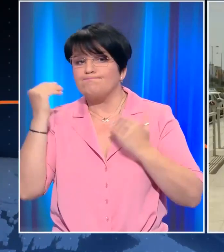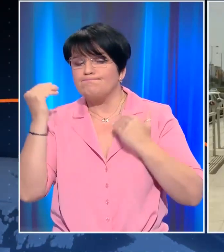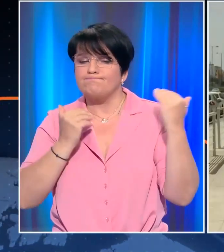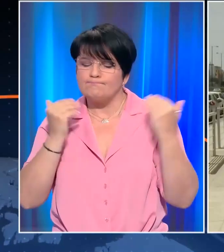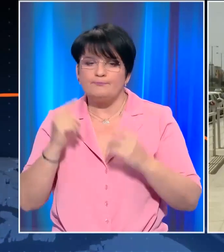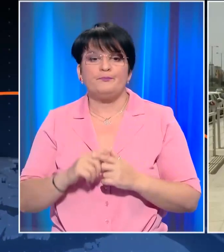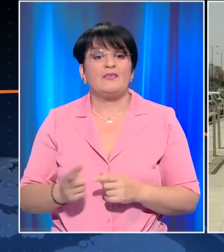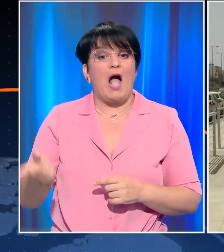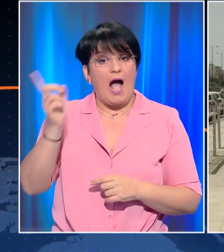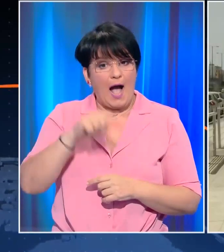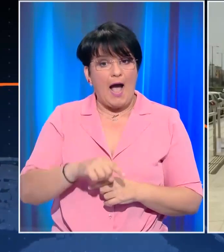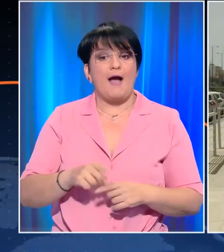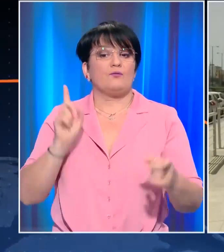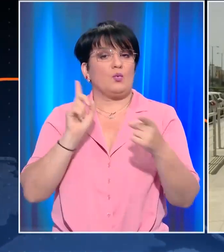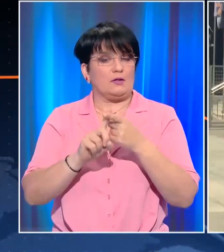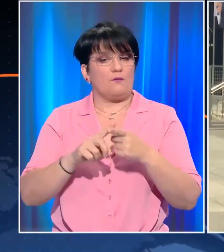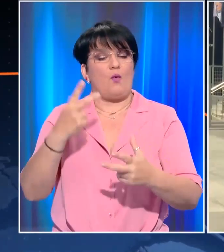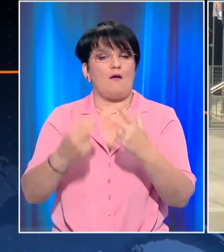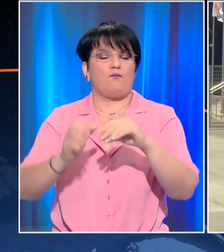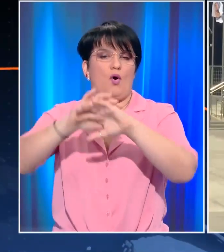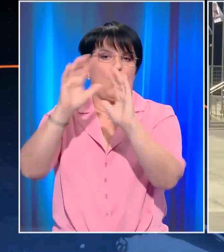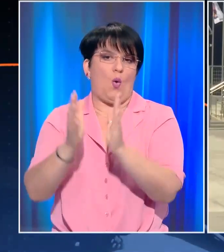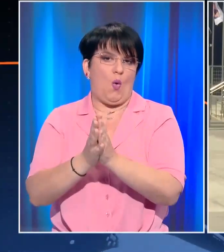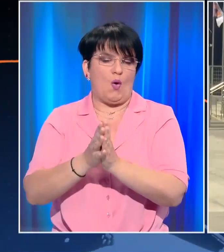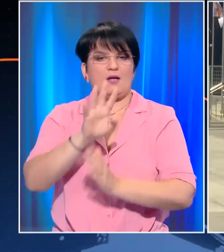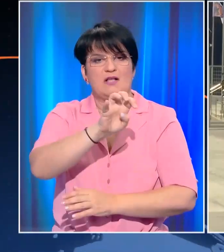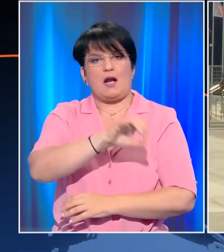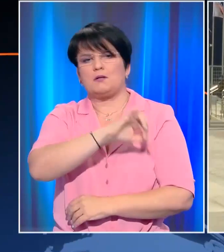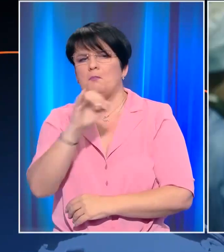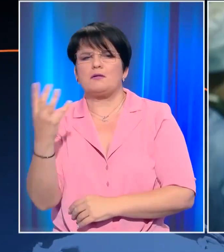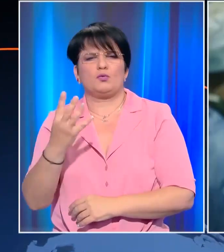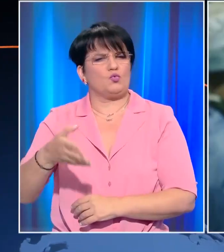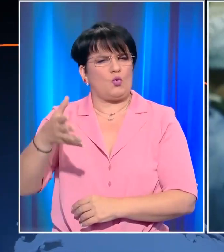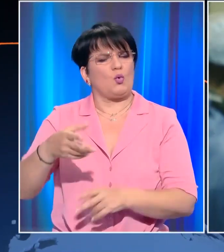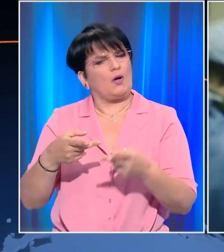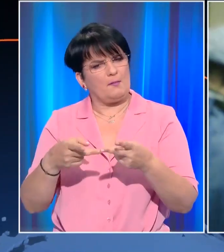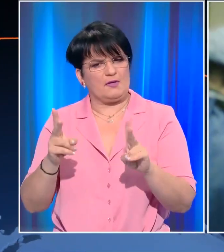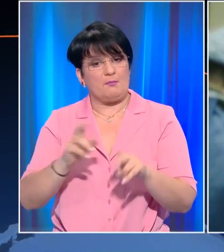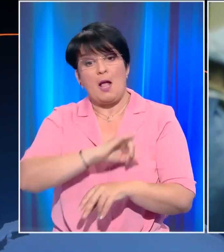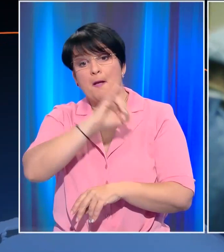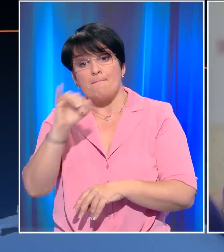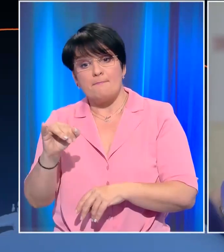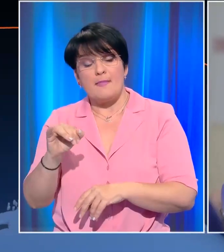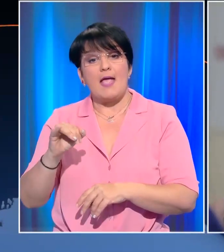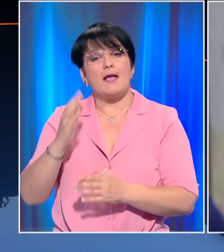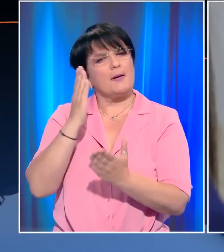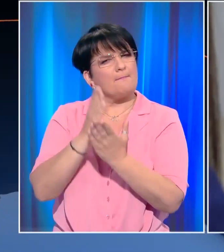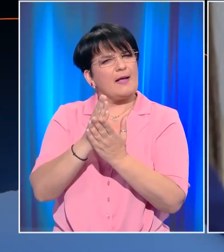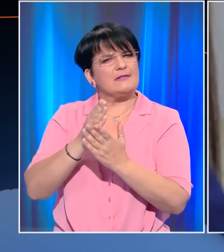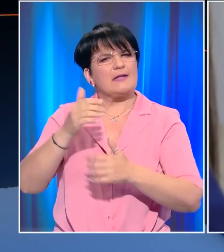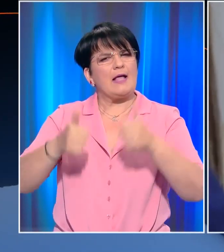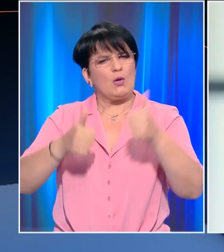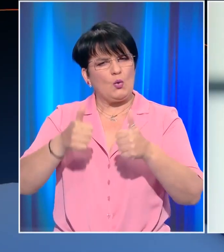Από αύριο επιτρέπεται το κλείσιμο ραντεβού με όλα τα εμβόλιο για όσους είναι 40 με 44 ετών, ενώ μέχρι τα μέσα Ιουνίου θα ανοίξει η